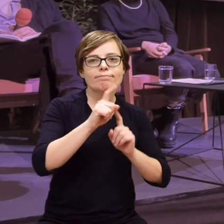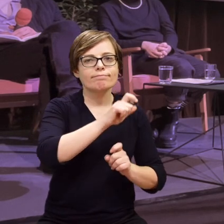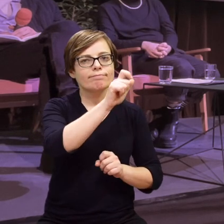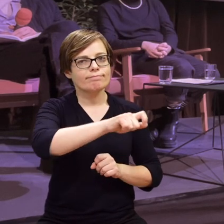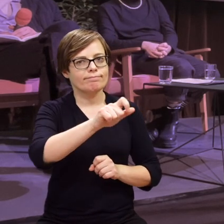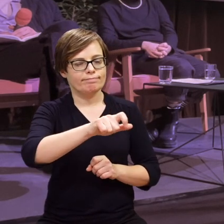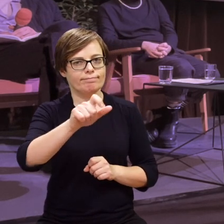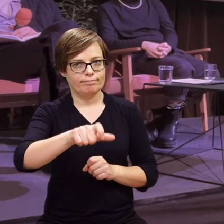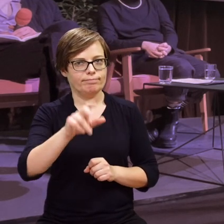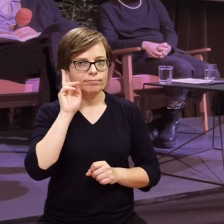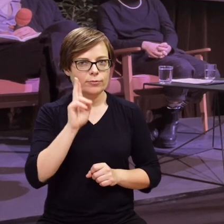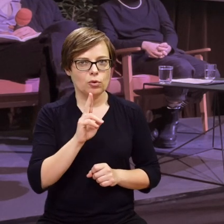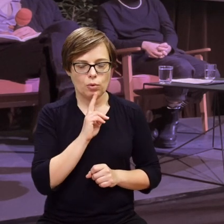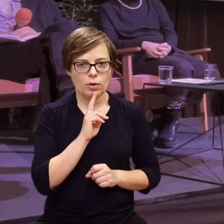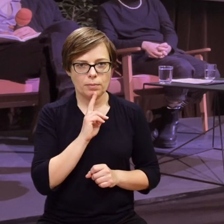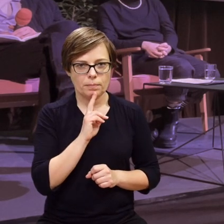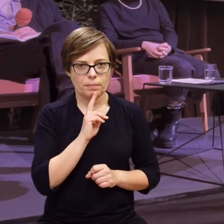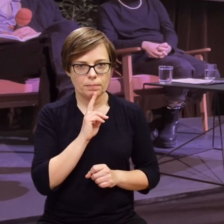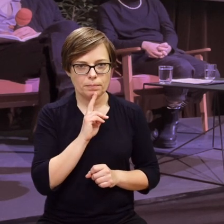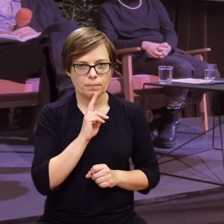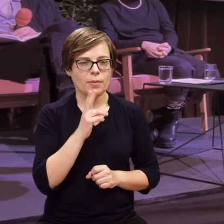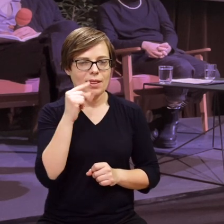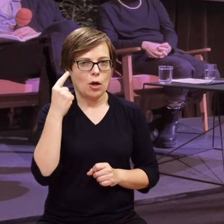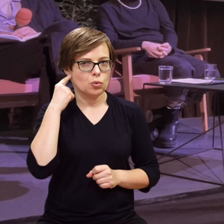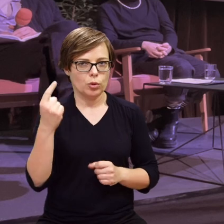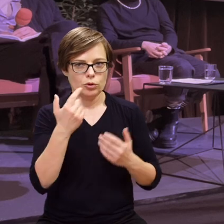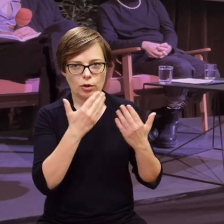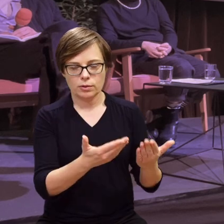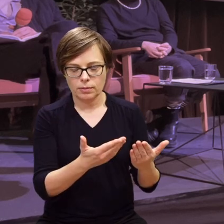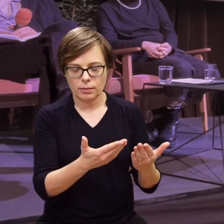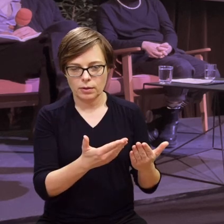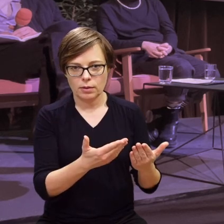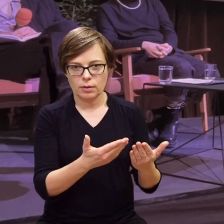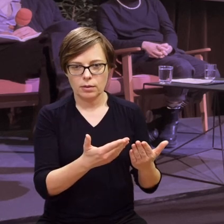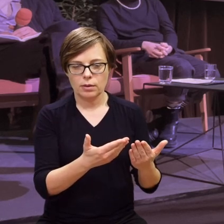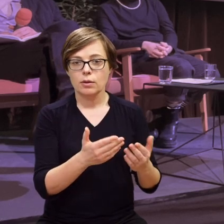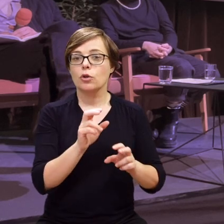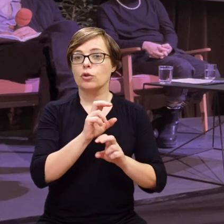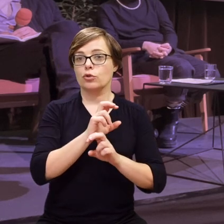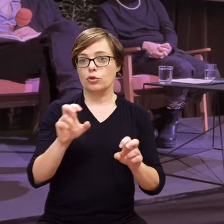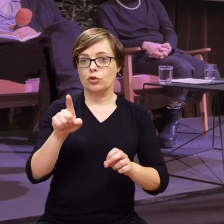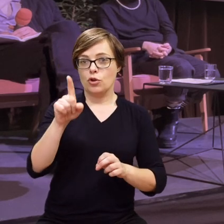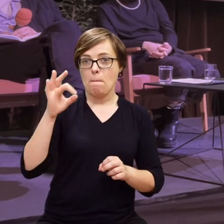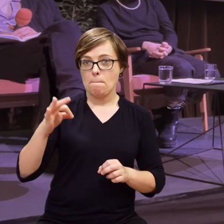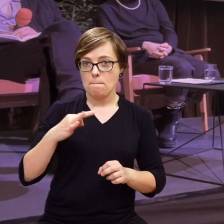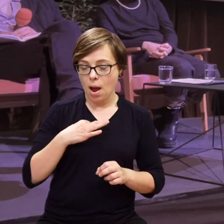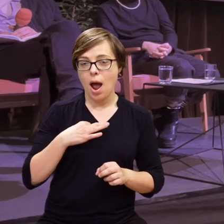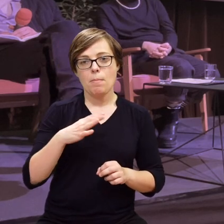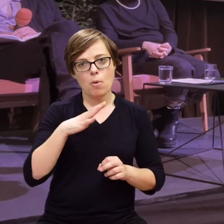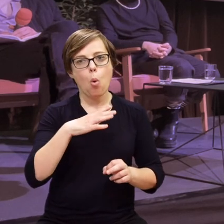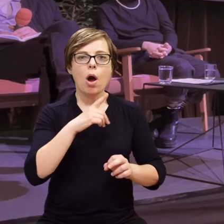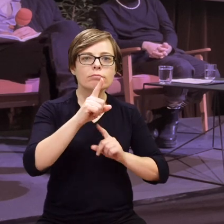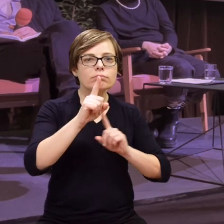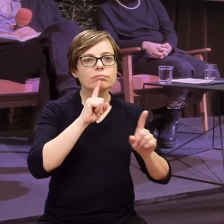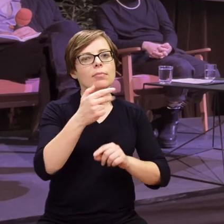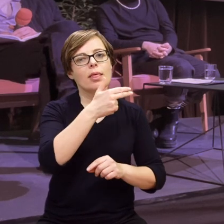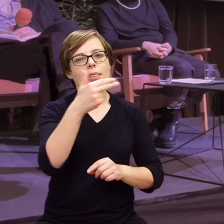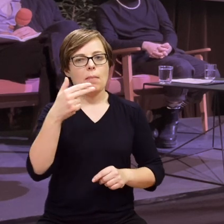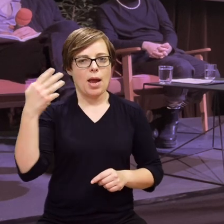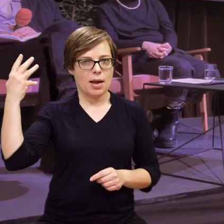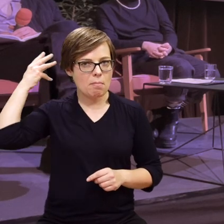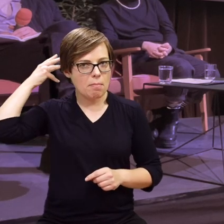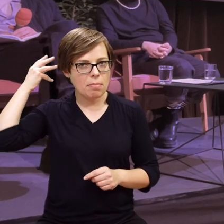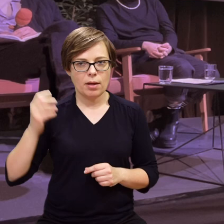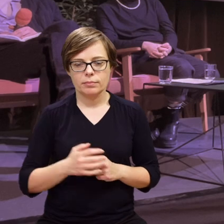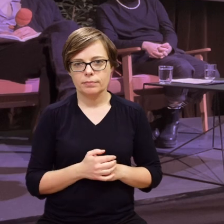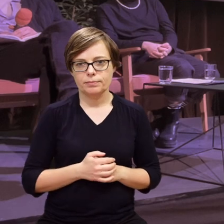bohaterami, z osobami niesłyszącymi, czy Pani poruszała temat implantacji,